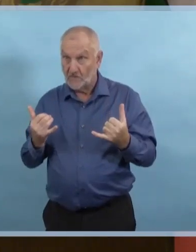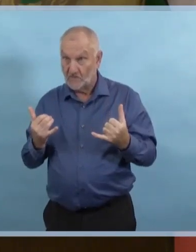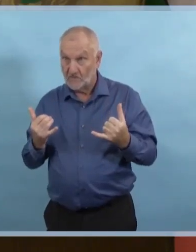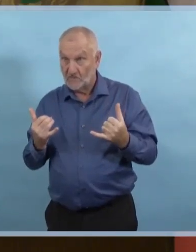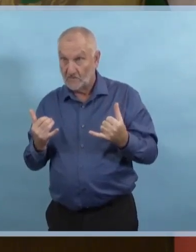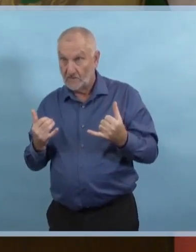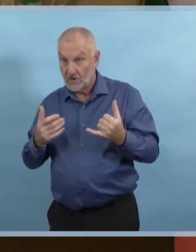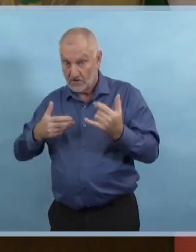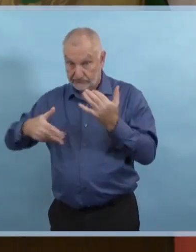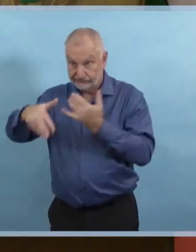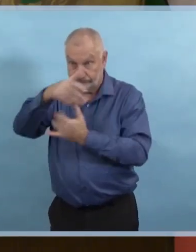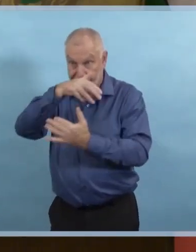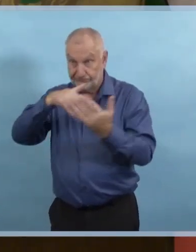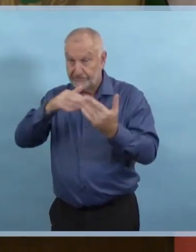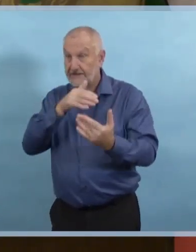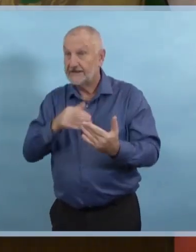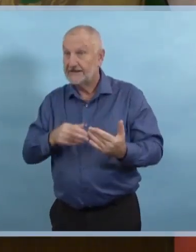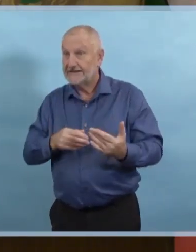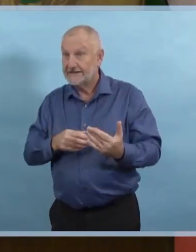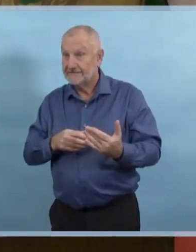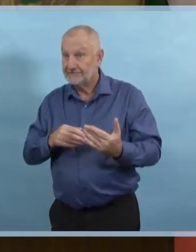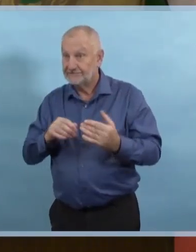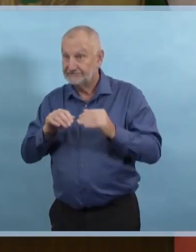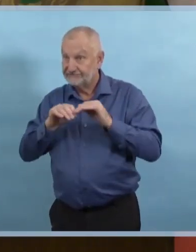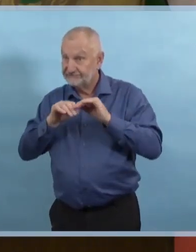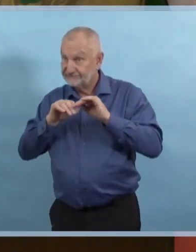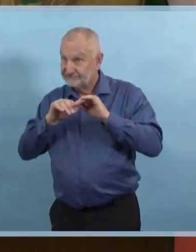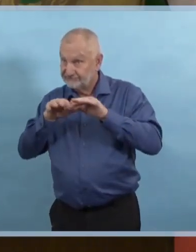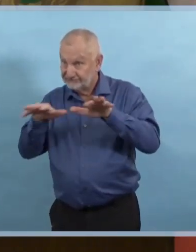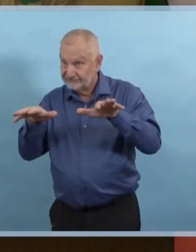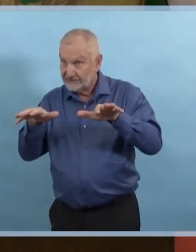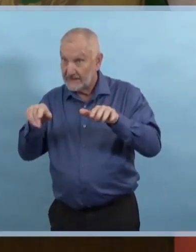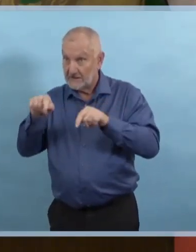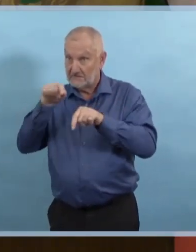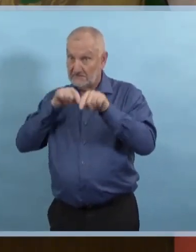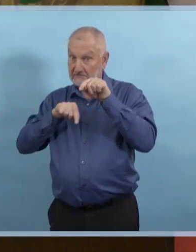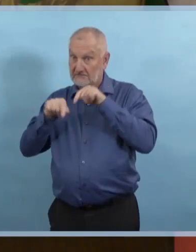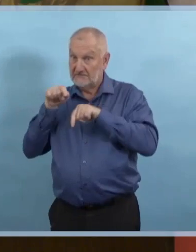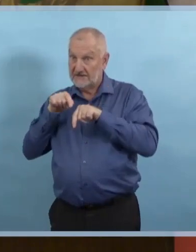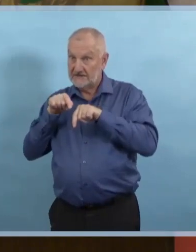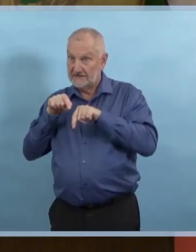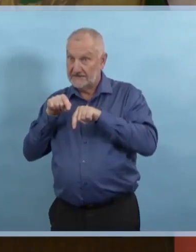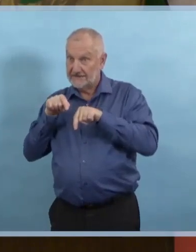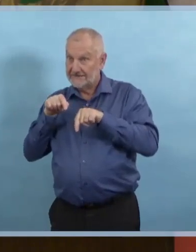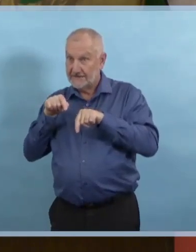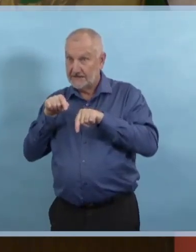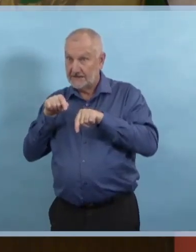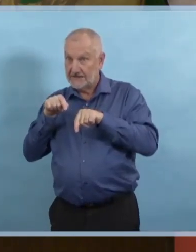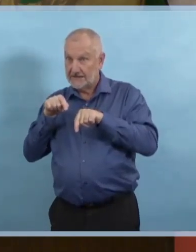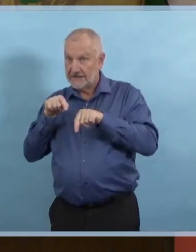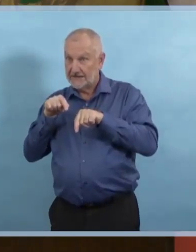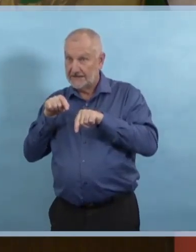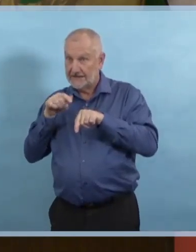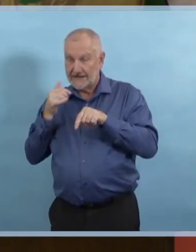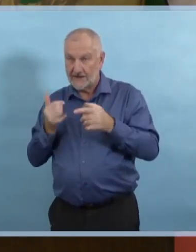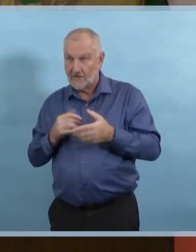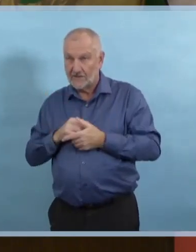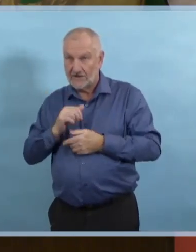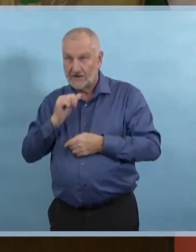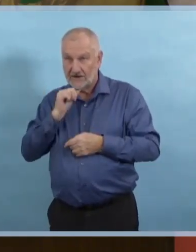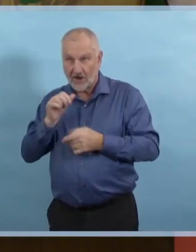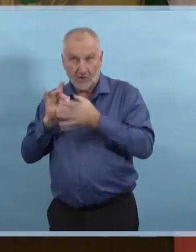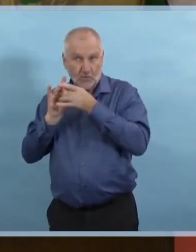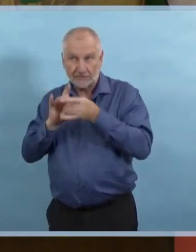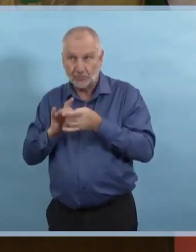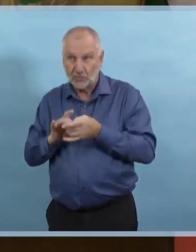les cas non liés dans l'épidémiologie. Ce que nous savons, c'est qu l'échelle de la province, un nombre croissant de nouveaux cas n'est pas lié dans l'épidémiologie,